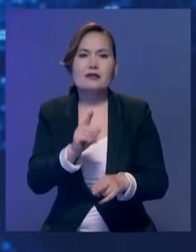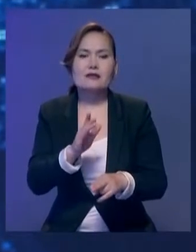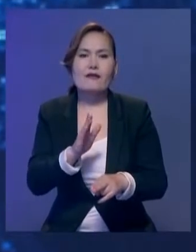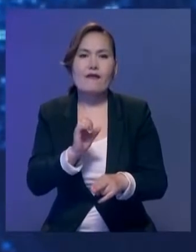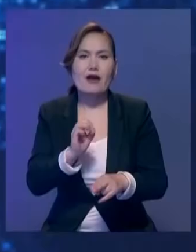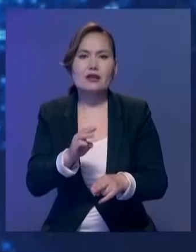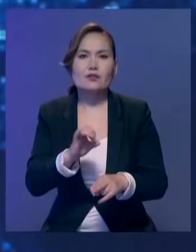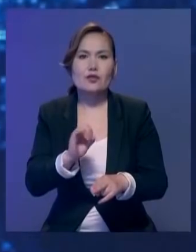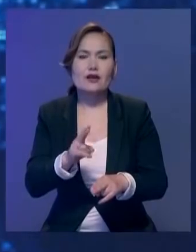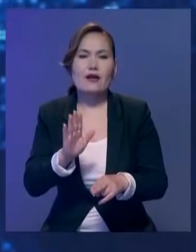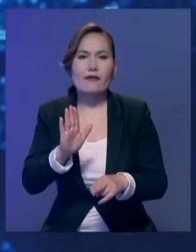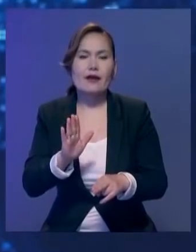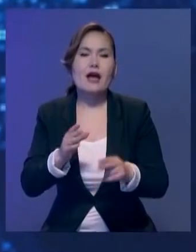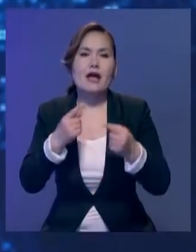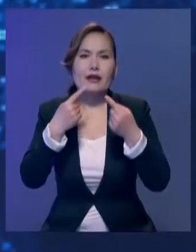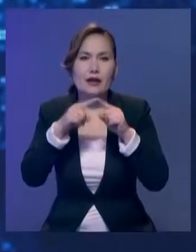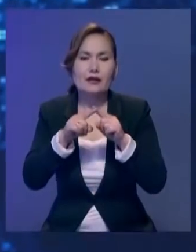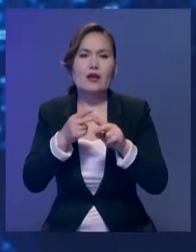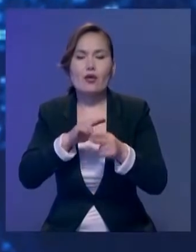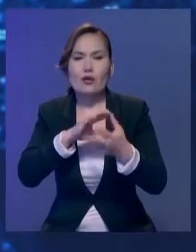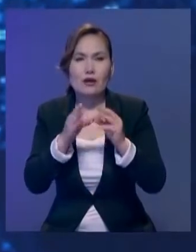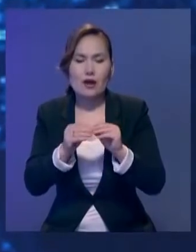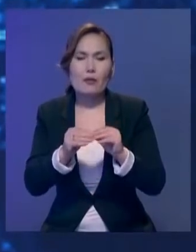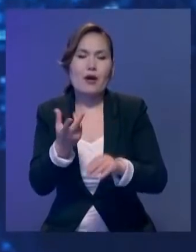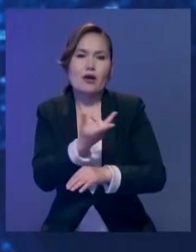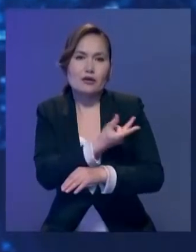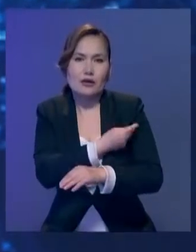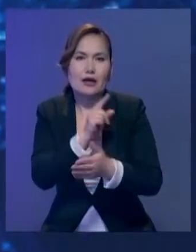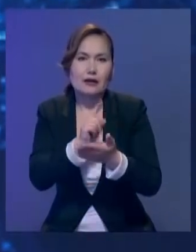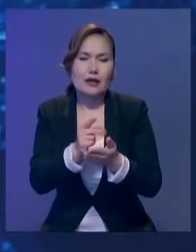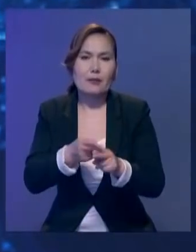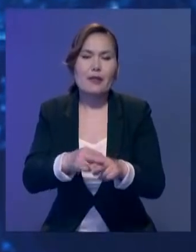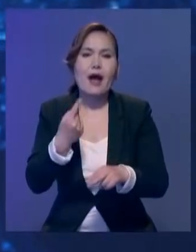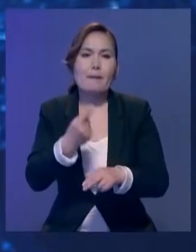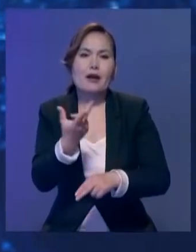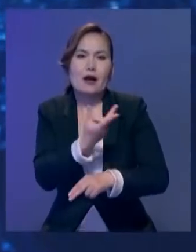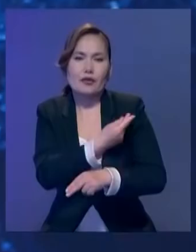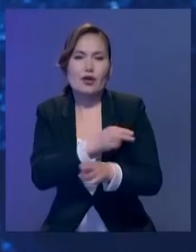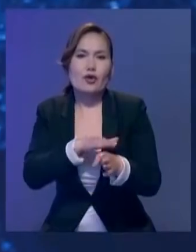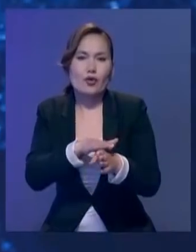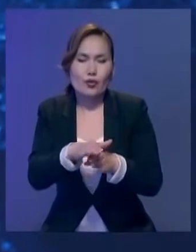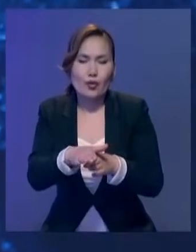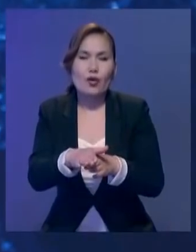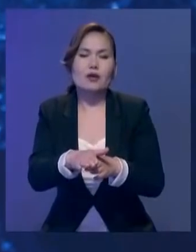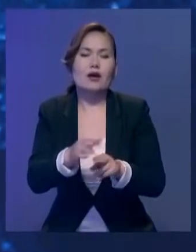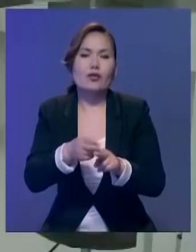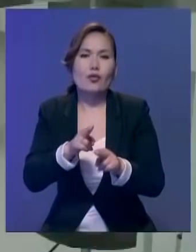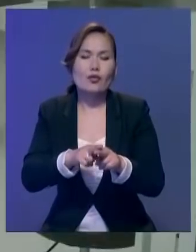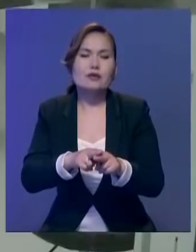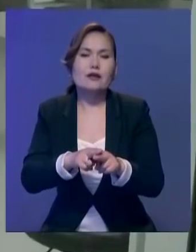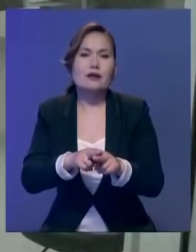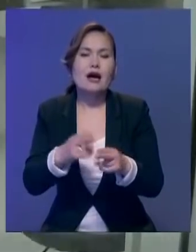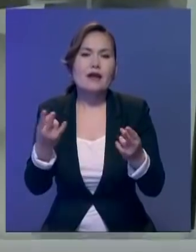спутник, вив технологиясы бойынша мүлдем өзгеше екпелер. Сонықтан бір вакцинаның толық курсын аяқтамай басқа препаратты